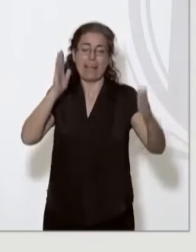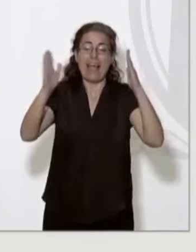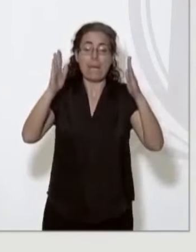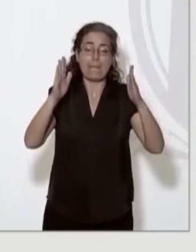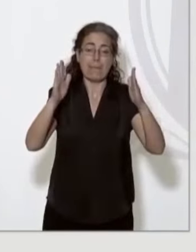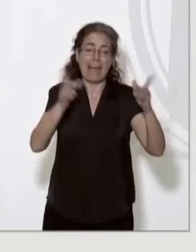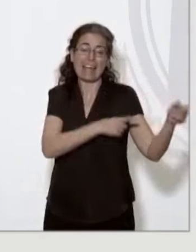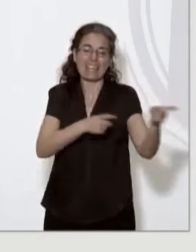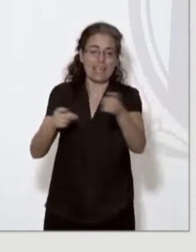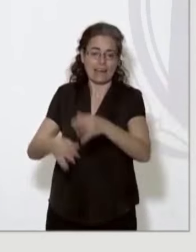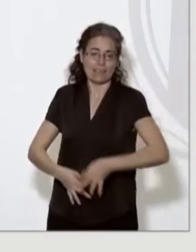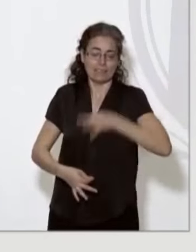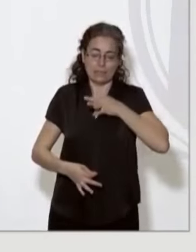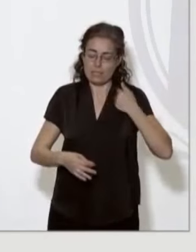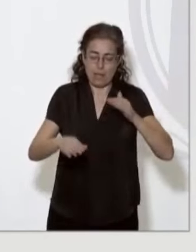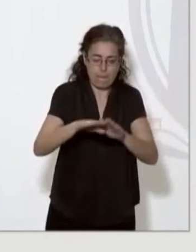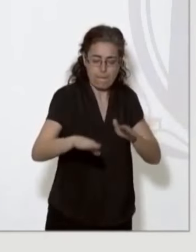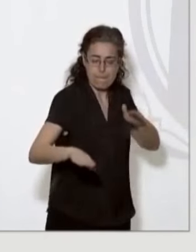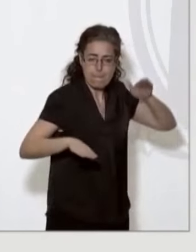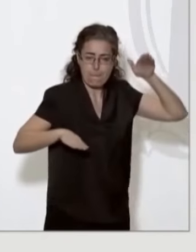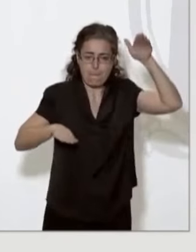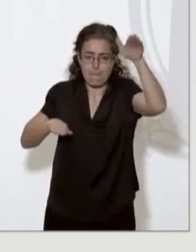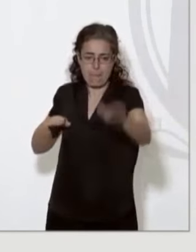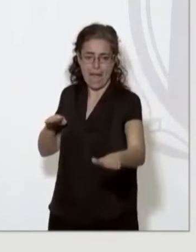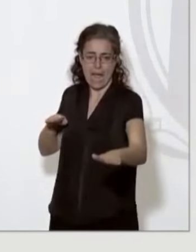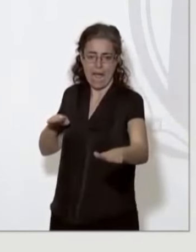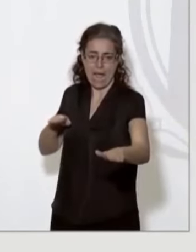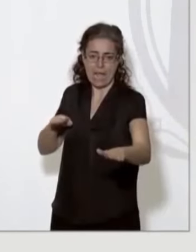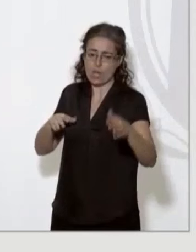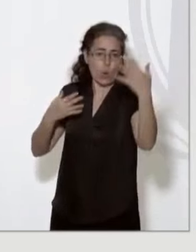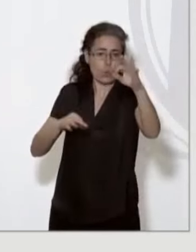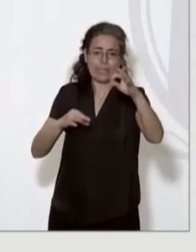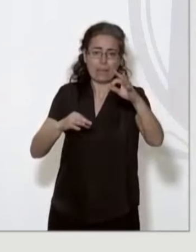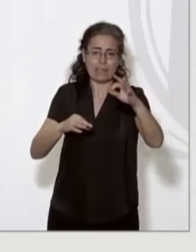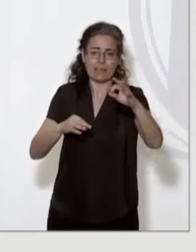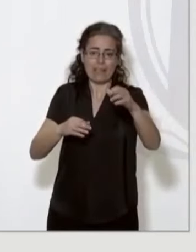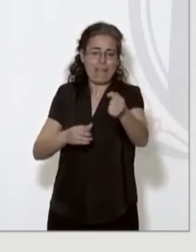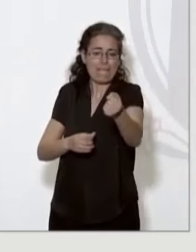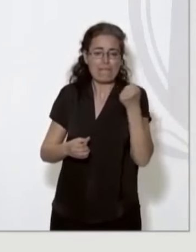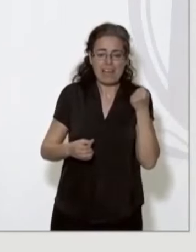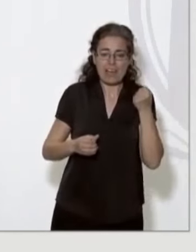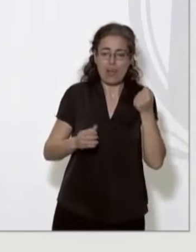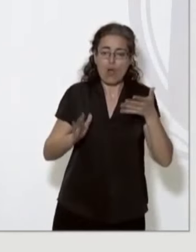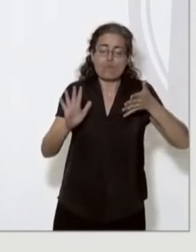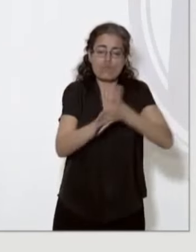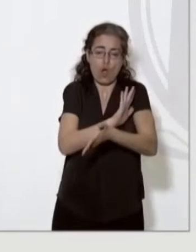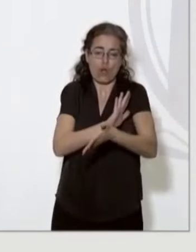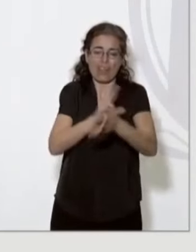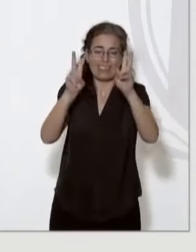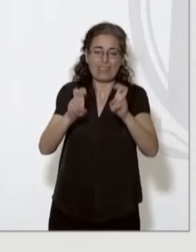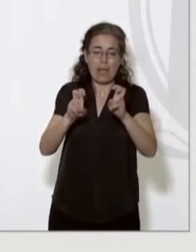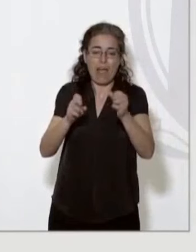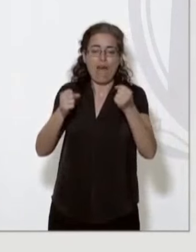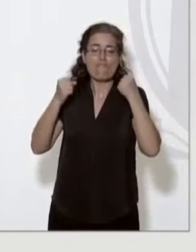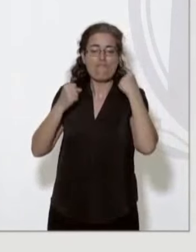Guerra Civil. Un gran salt endavant que només van aconseguir frenar per la via de la força,